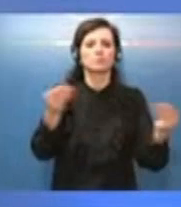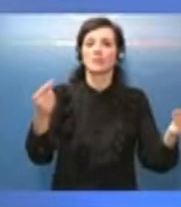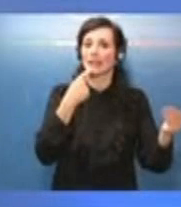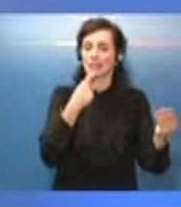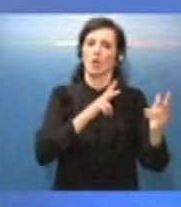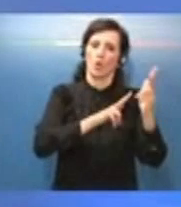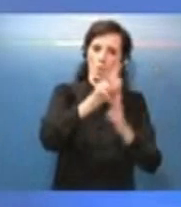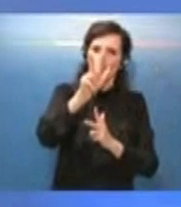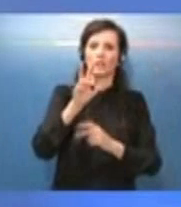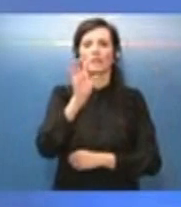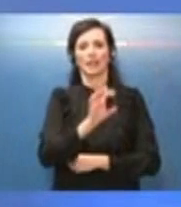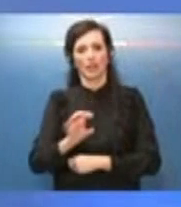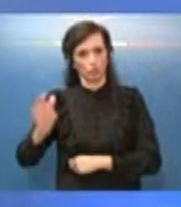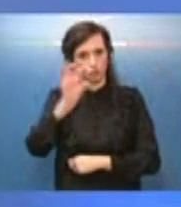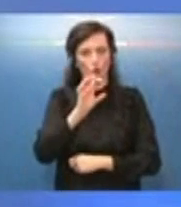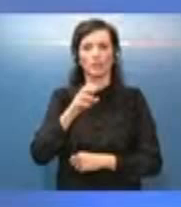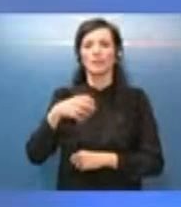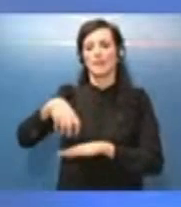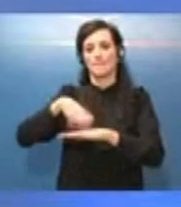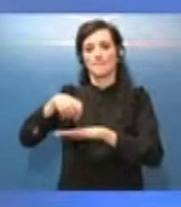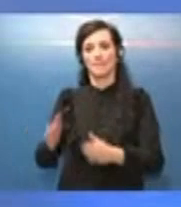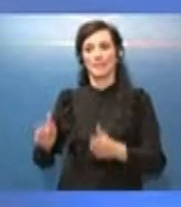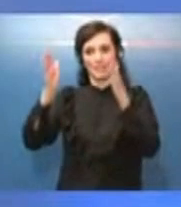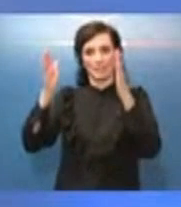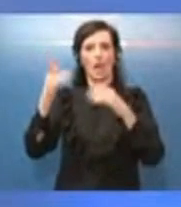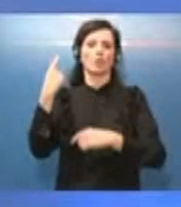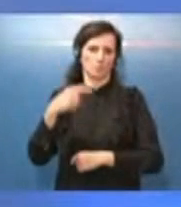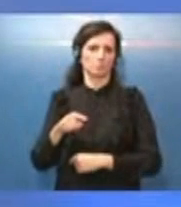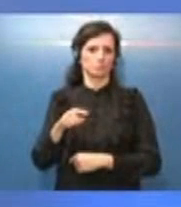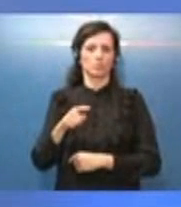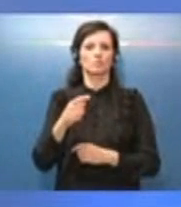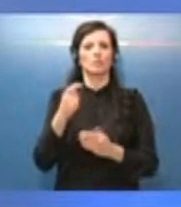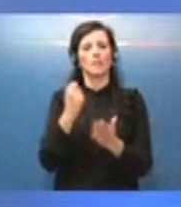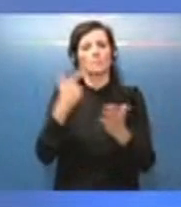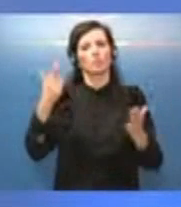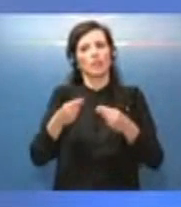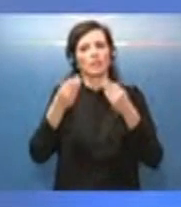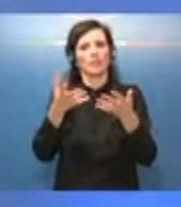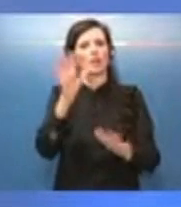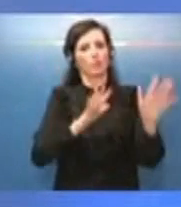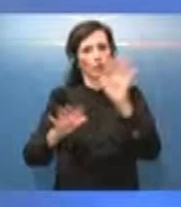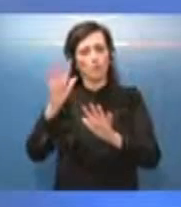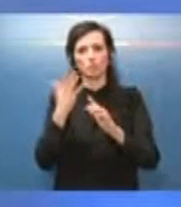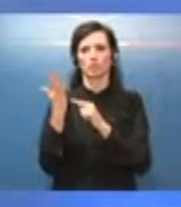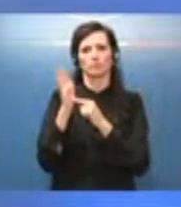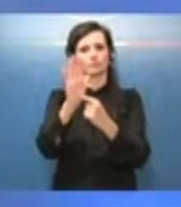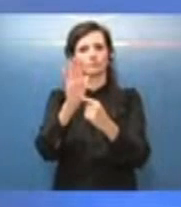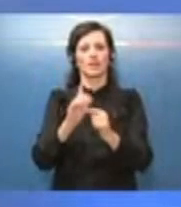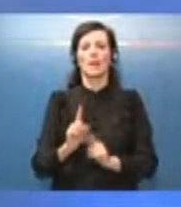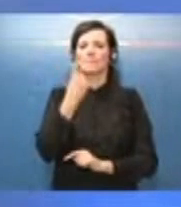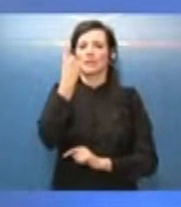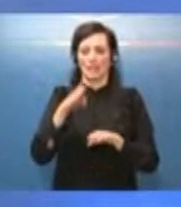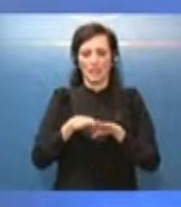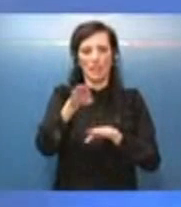regioni ministeri e questo in modo che si sa intanto cominciamo a tracciare il primo passo di questi